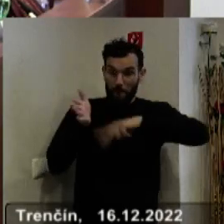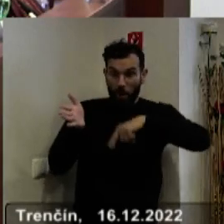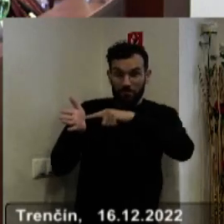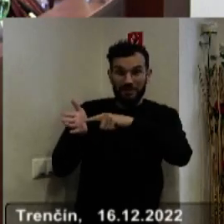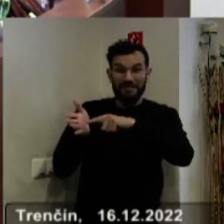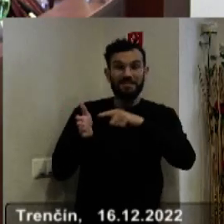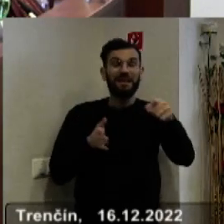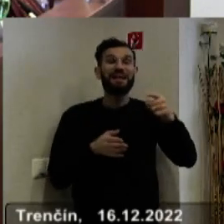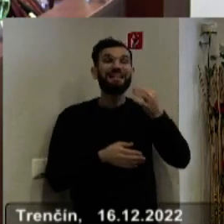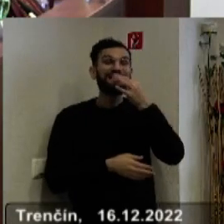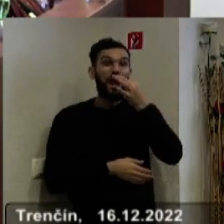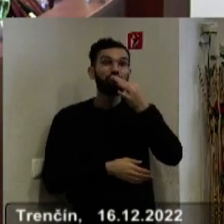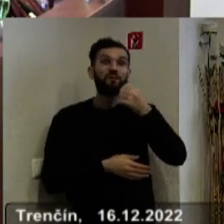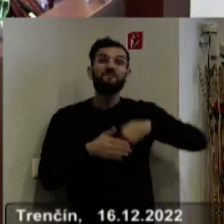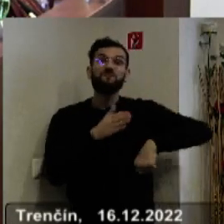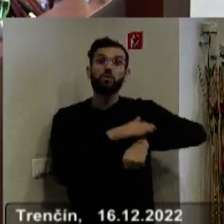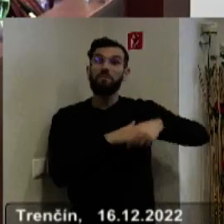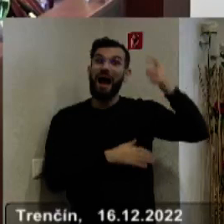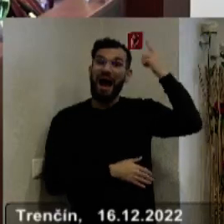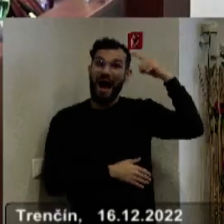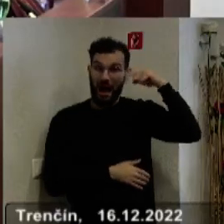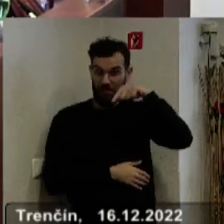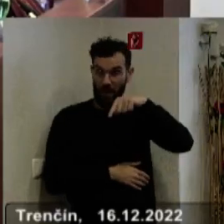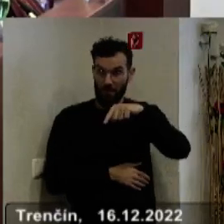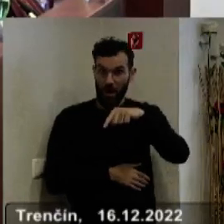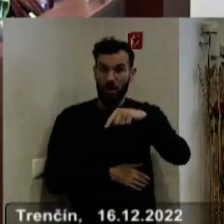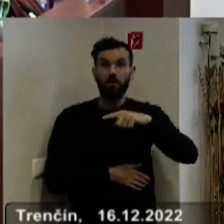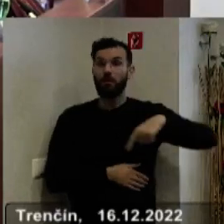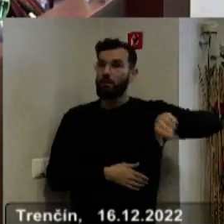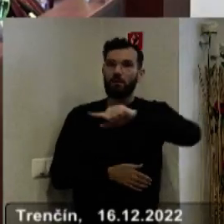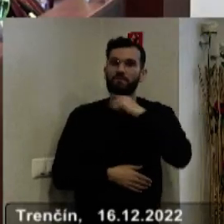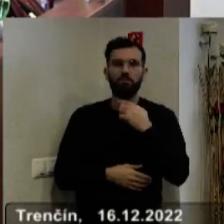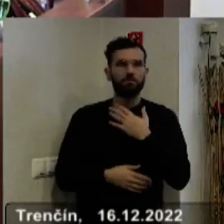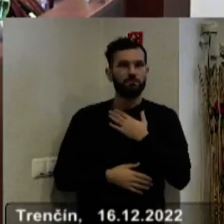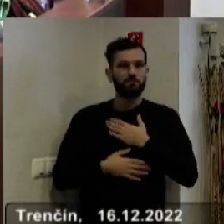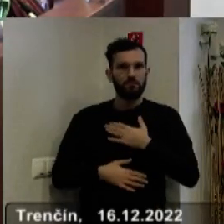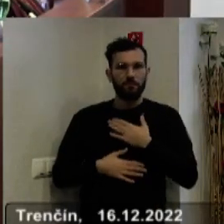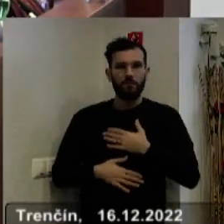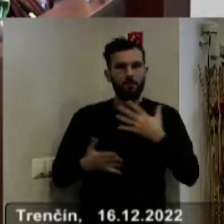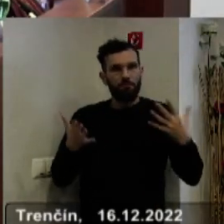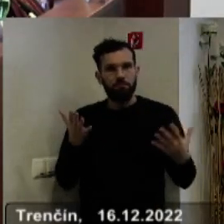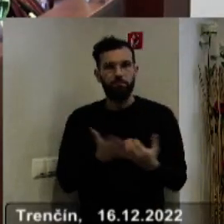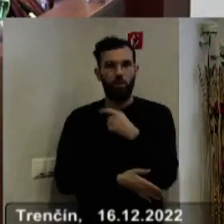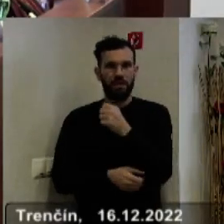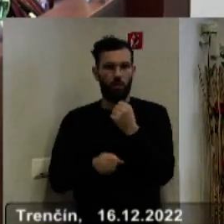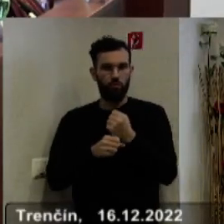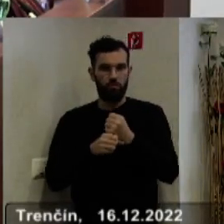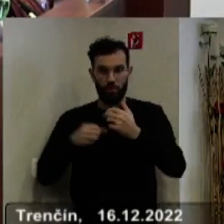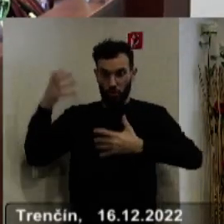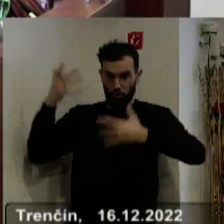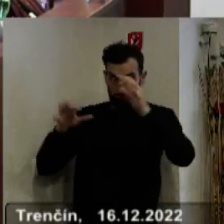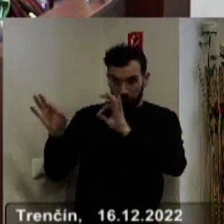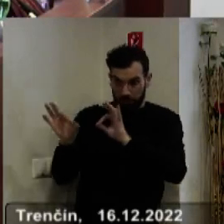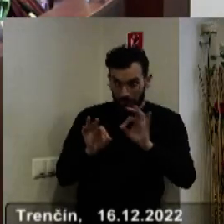Trenčanské fotboľovú akadémie a činovníci fotboľoví veľmi ocenili tú informáciu, ktorá zaznelá pri príprave rozpočtu a